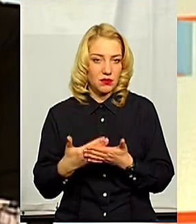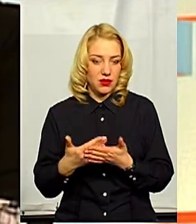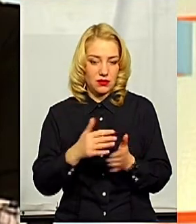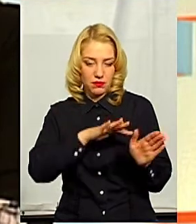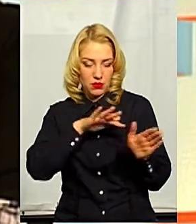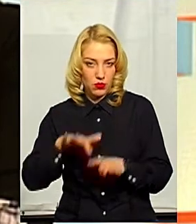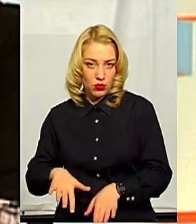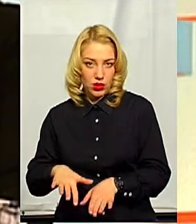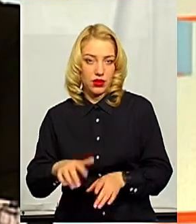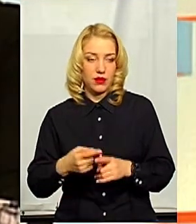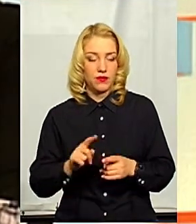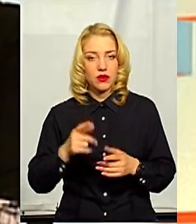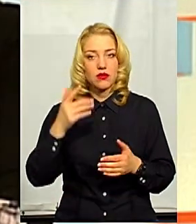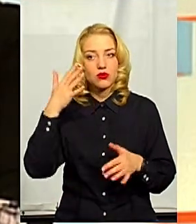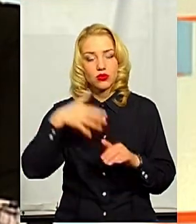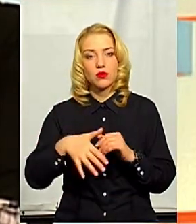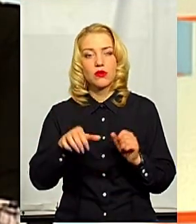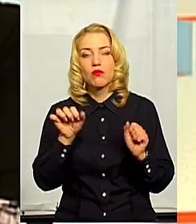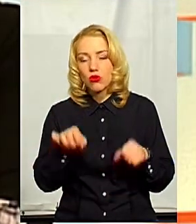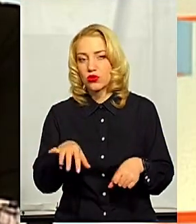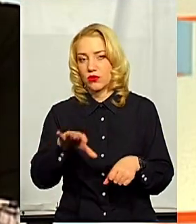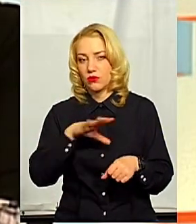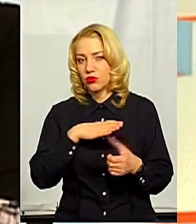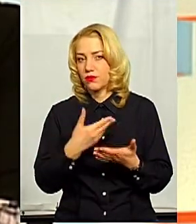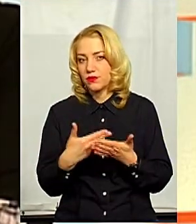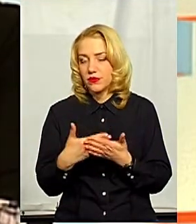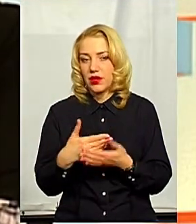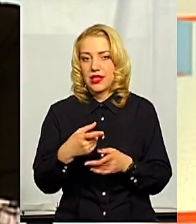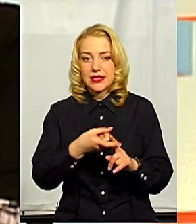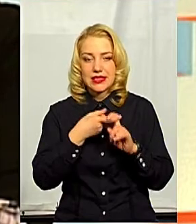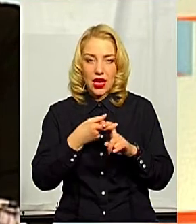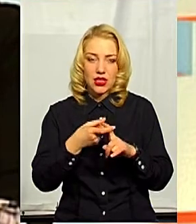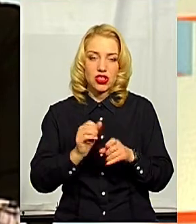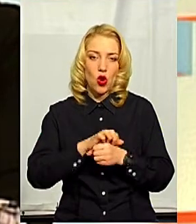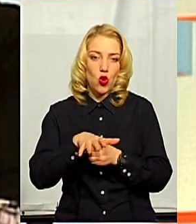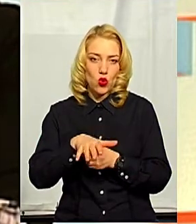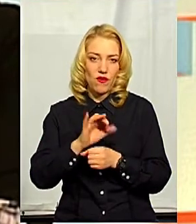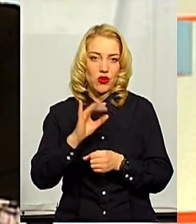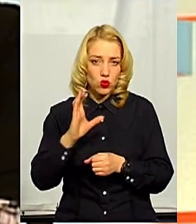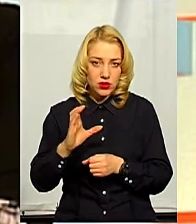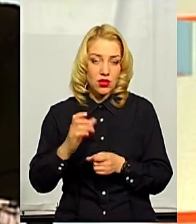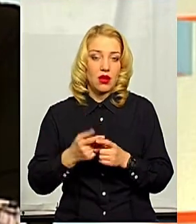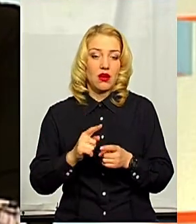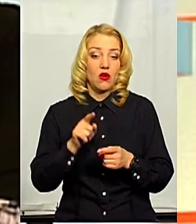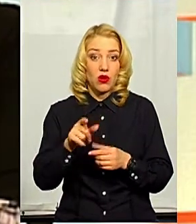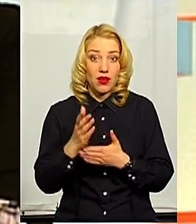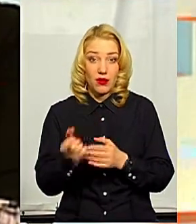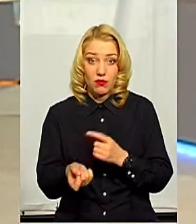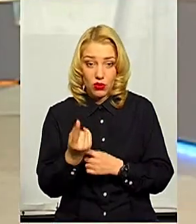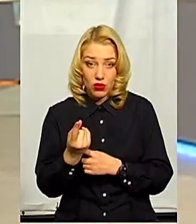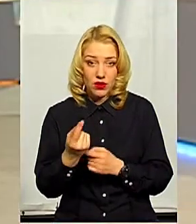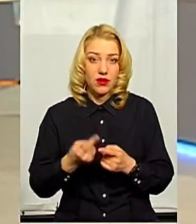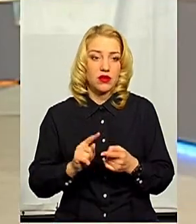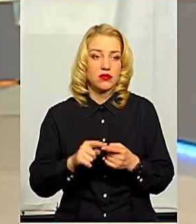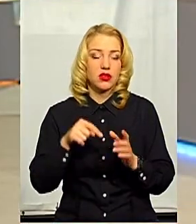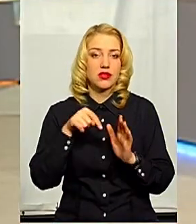що вона гіпотетично може бути заражена на саме даний вірус і є в неї якісь прояви, то доцільніше все